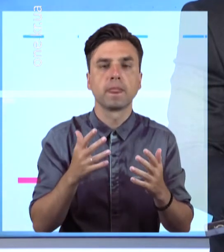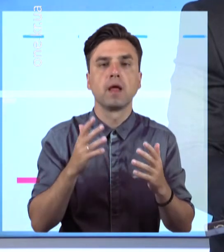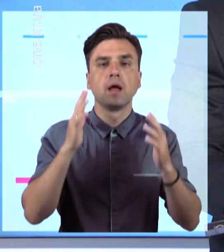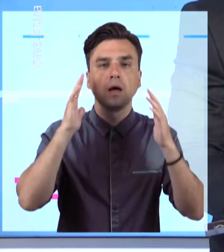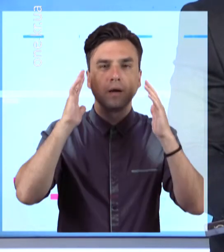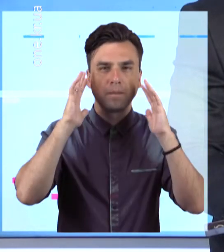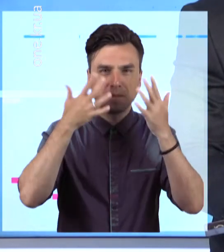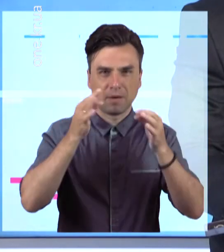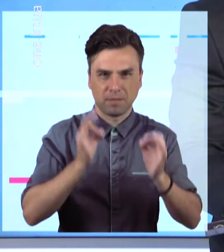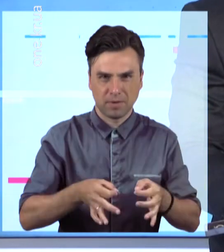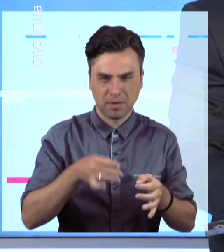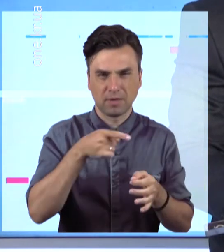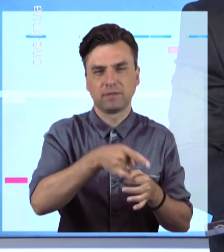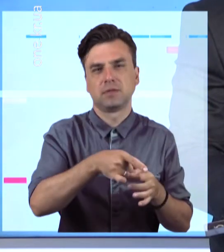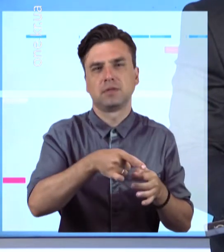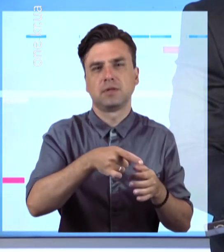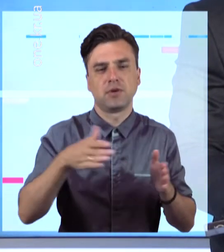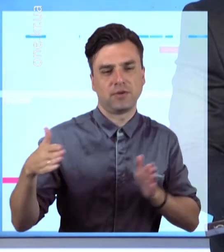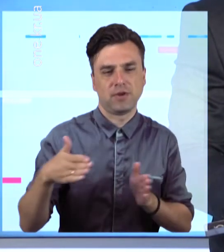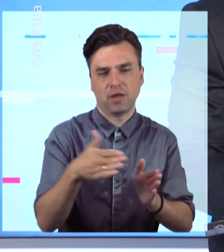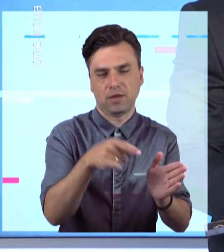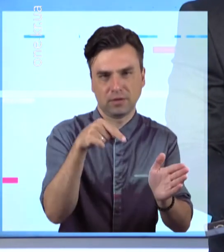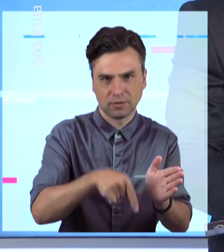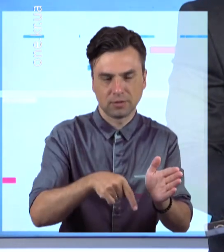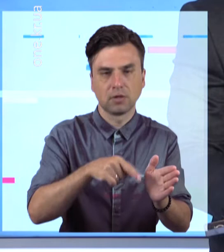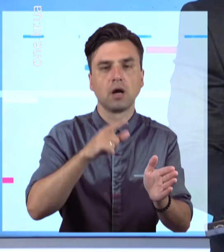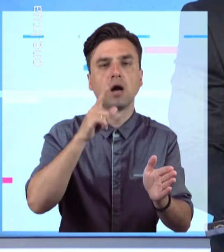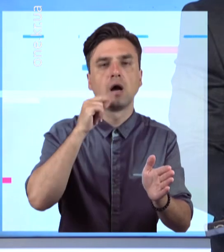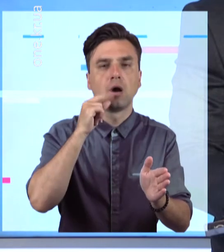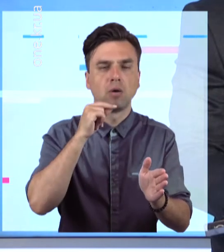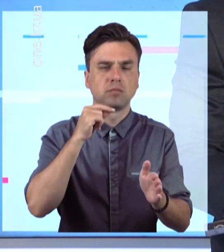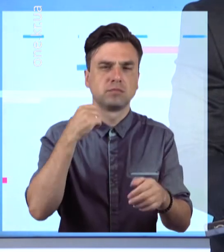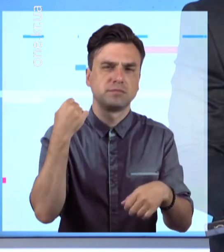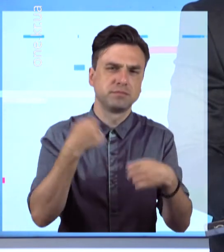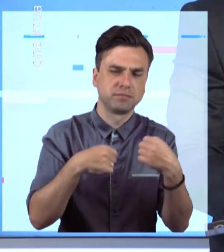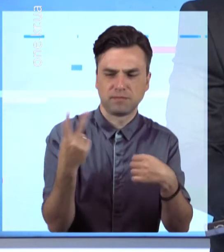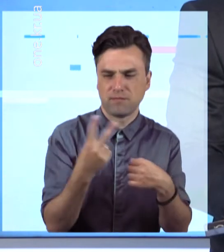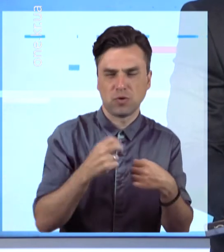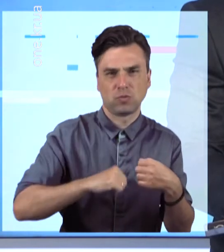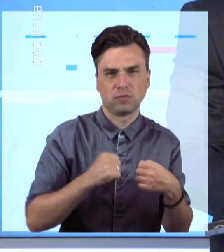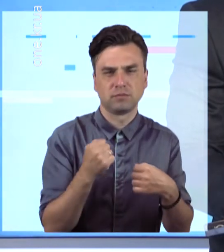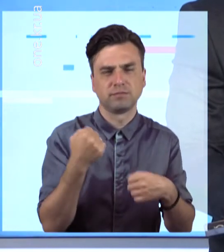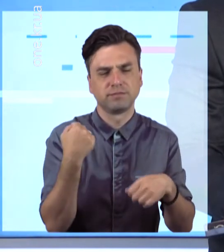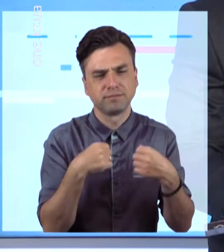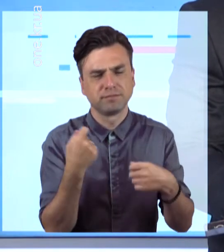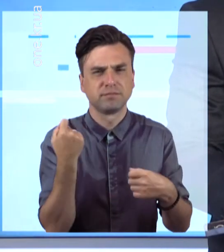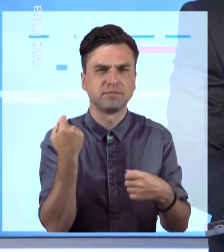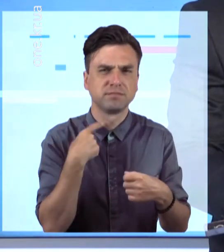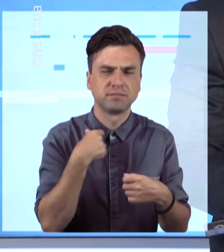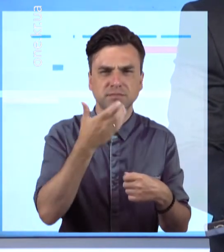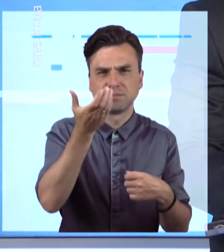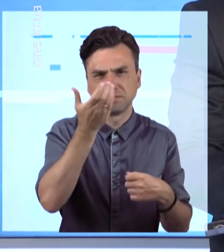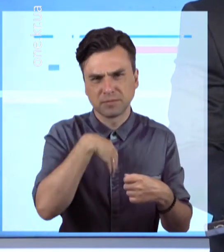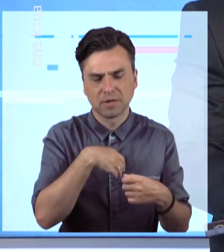Гданцівський, розпиваючи великі кількості алкогольні напої. Принаймні про це говорять очевидці. Згодом містяни вирішили